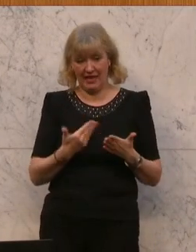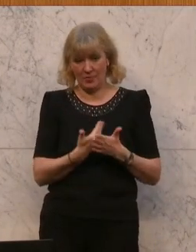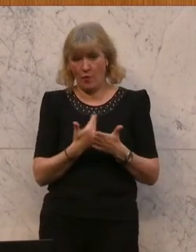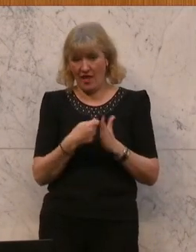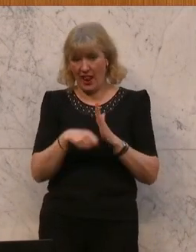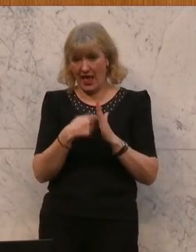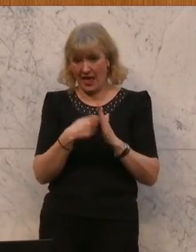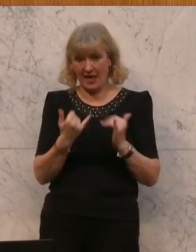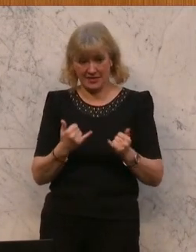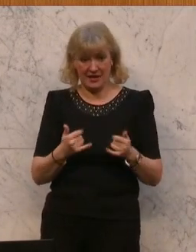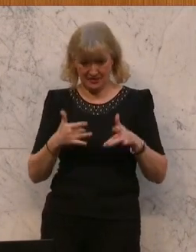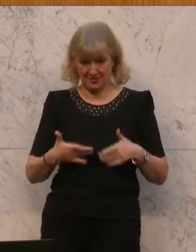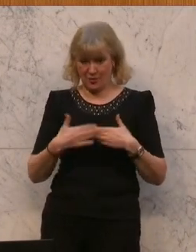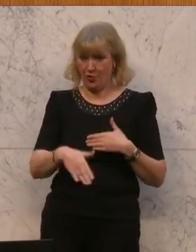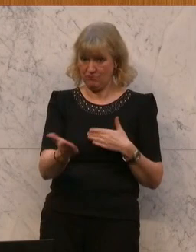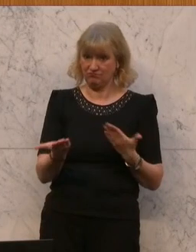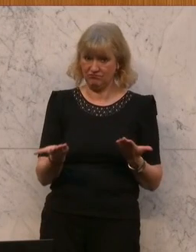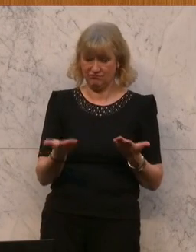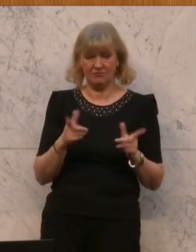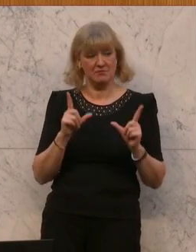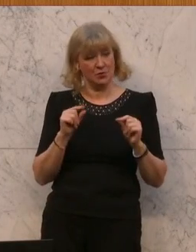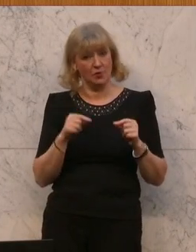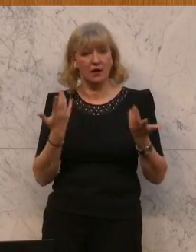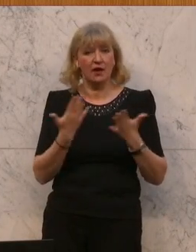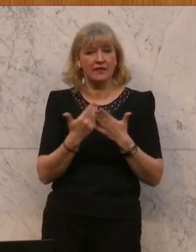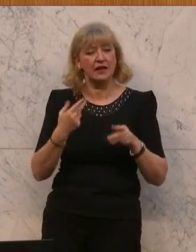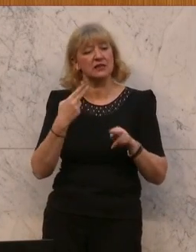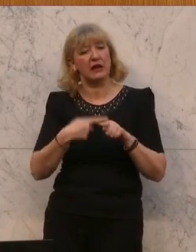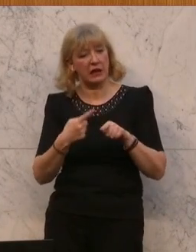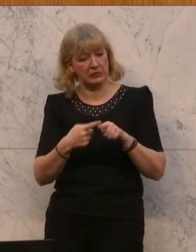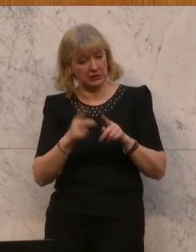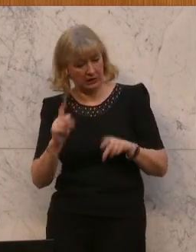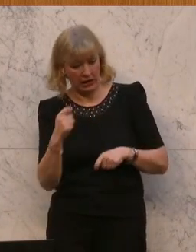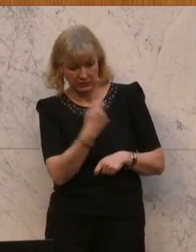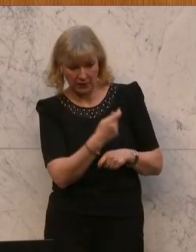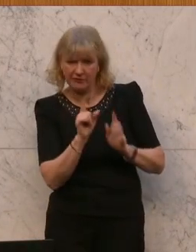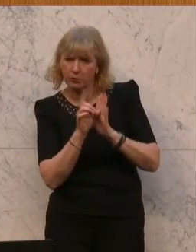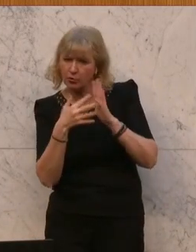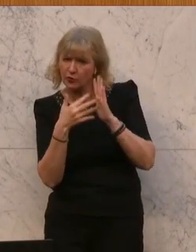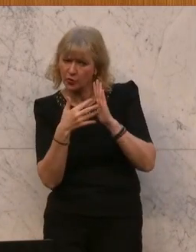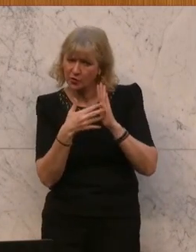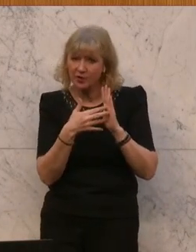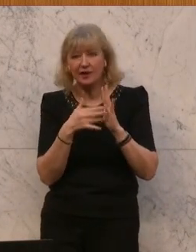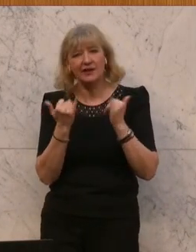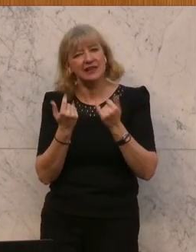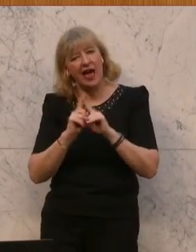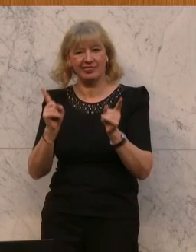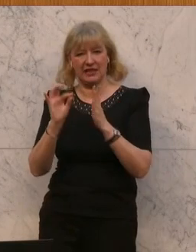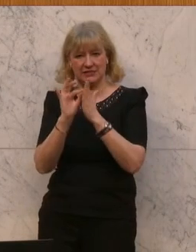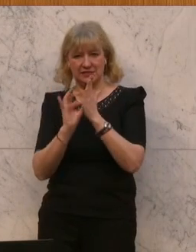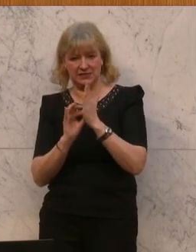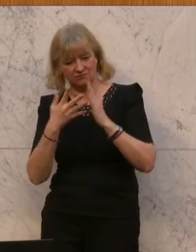praktiziert, in denen es die Klärung von Kreditwürdigkeitsprüfungen anders aufstellt und